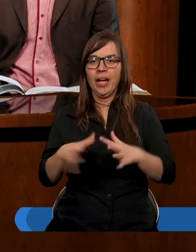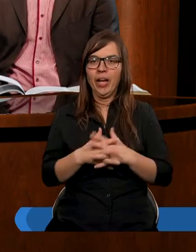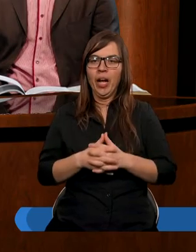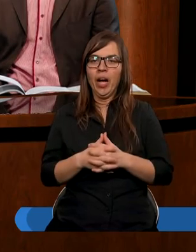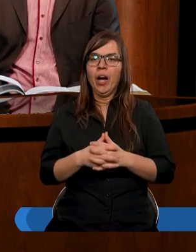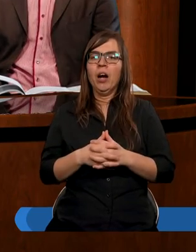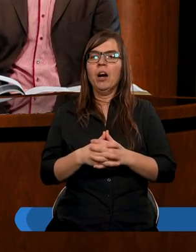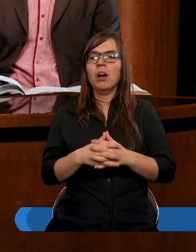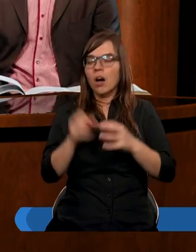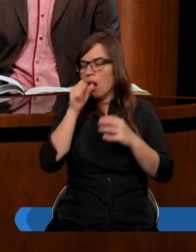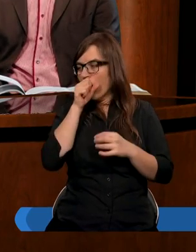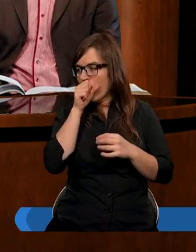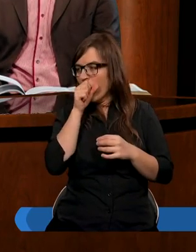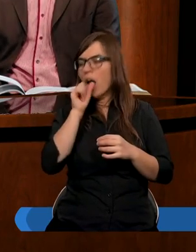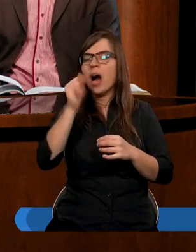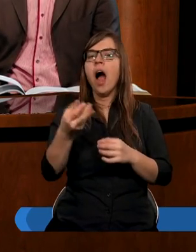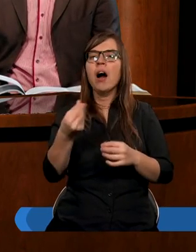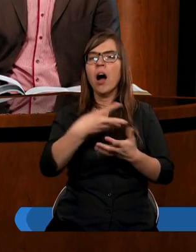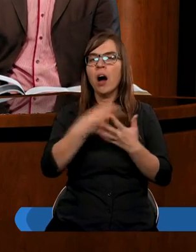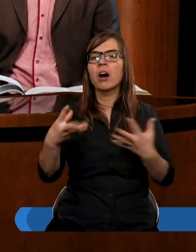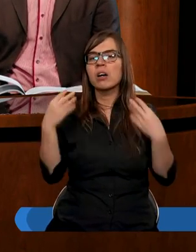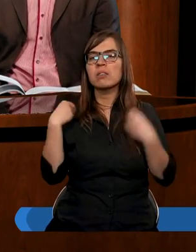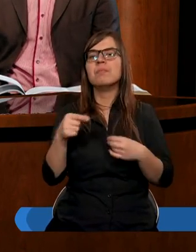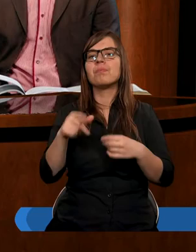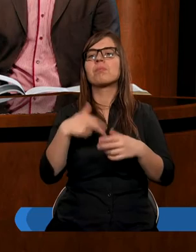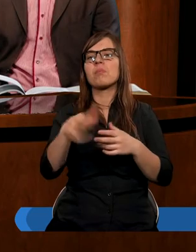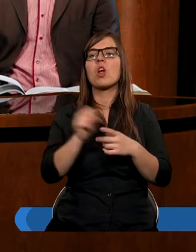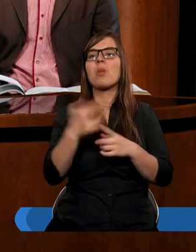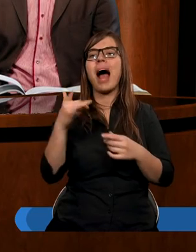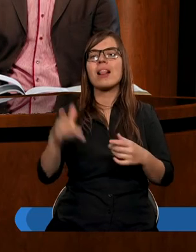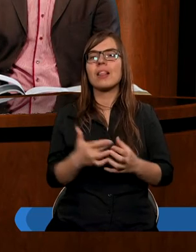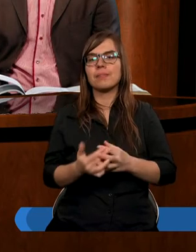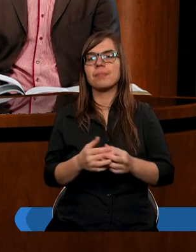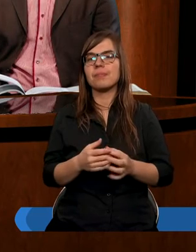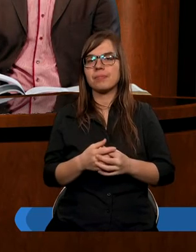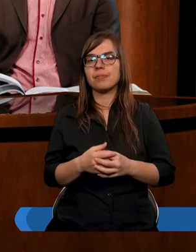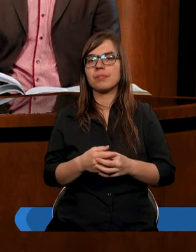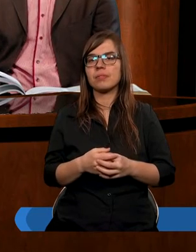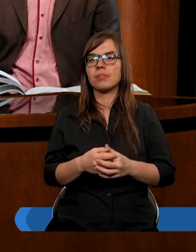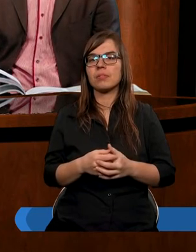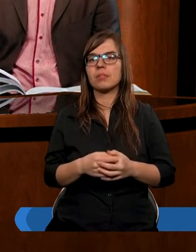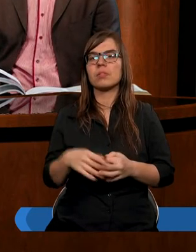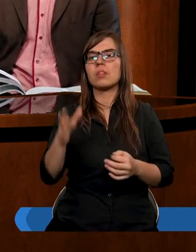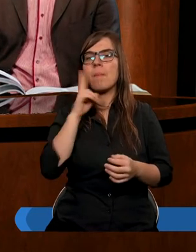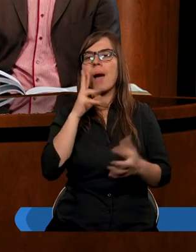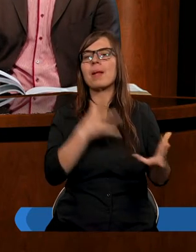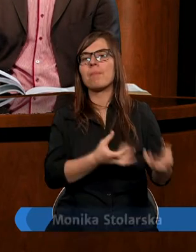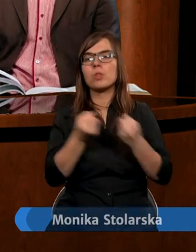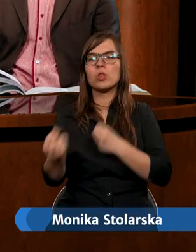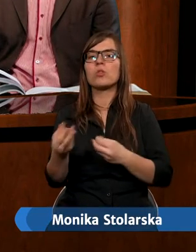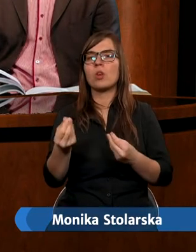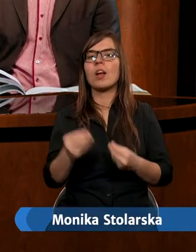ja pierwszą pensję jaką otrzymałem to zaniosłem mamie no mamie przyniosłem